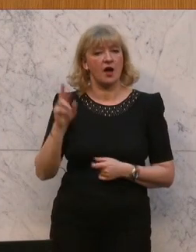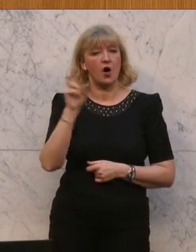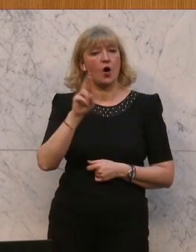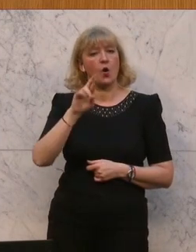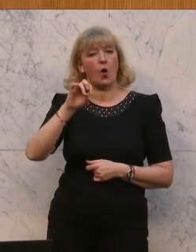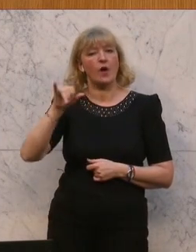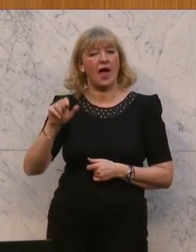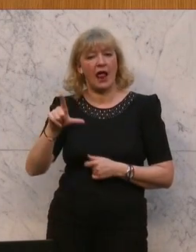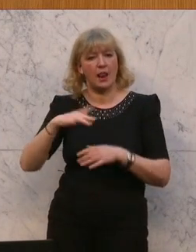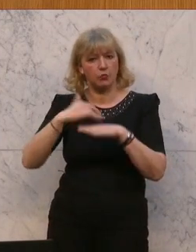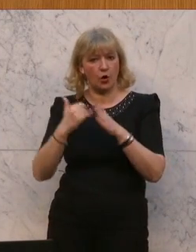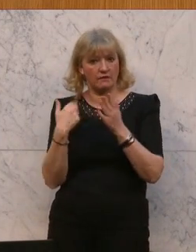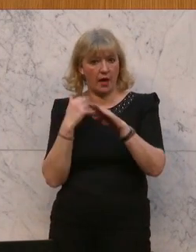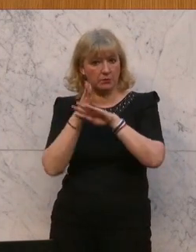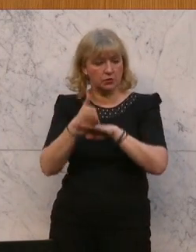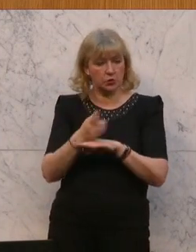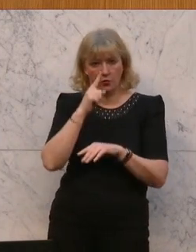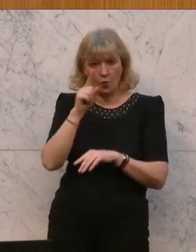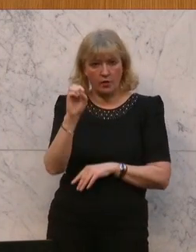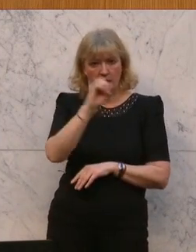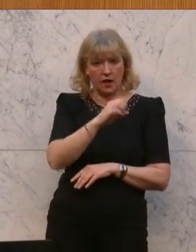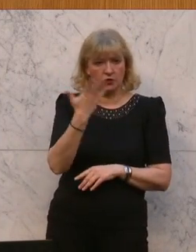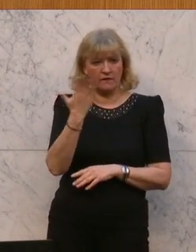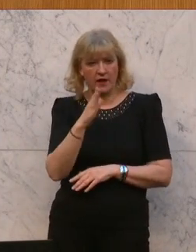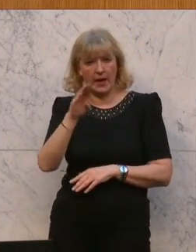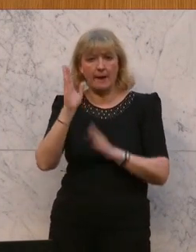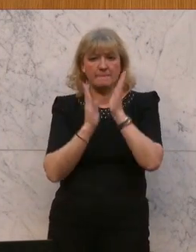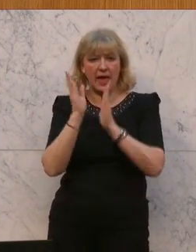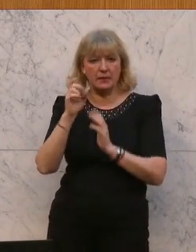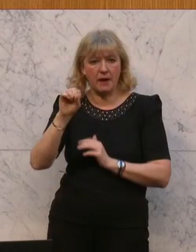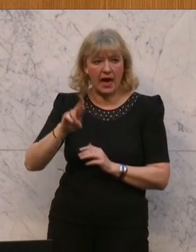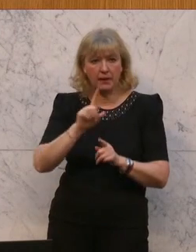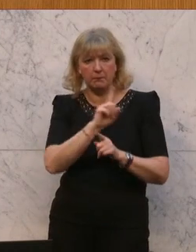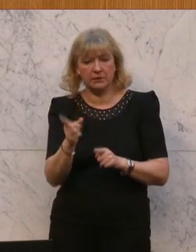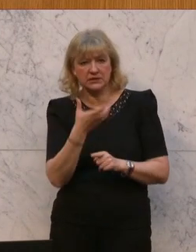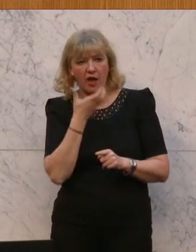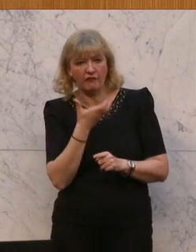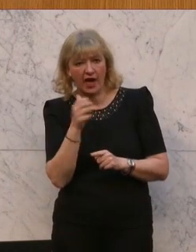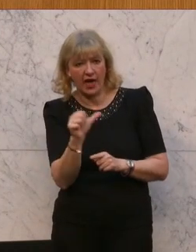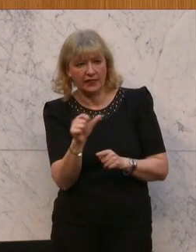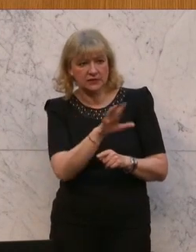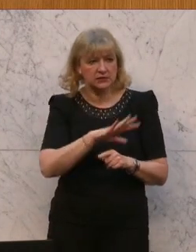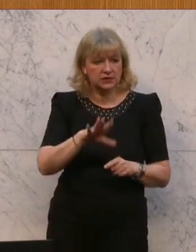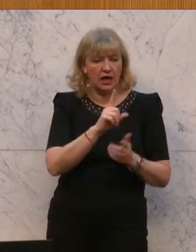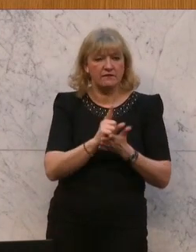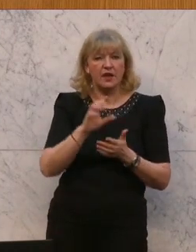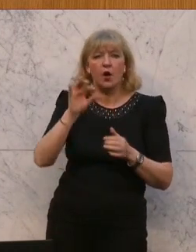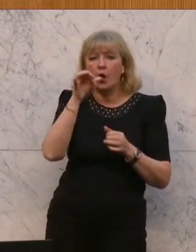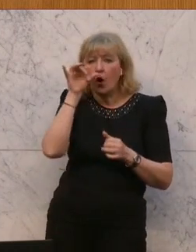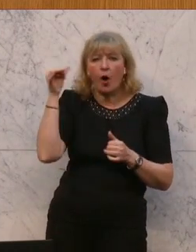besichtigen. In diesem Raum Nordthailand, Myanmar bis hin Afghanistan herrscht der Opiumanbau in diesen Regionen.